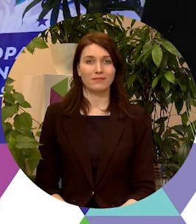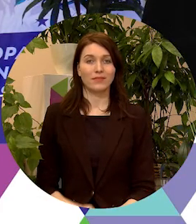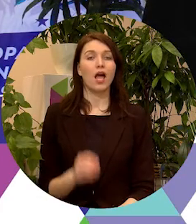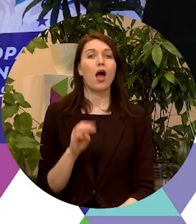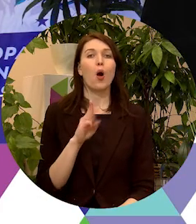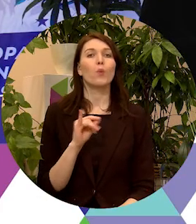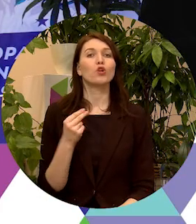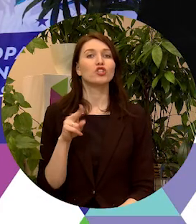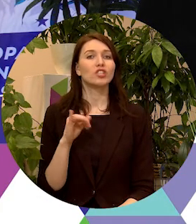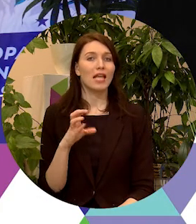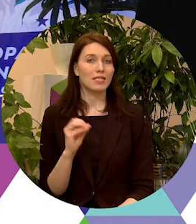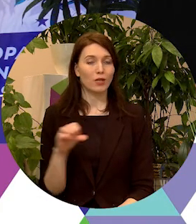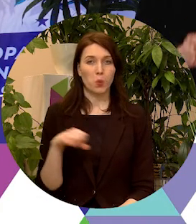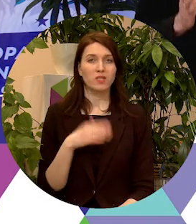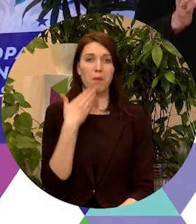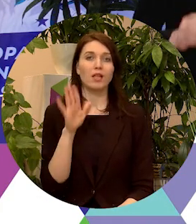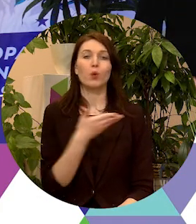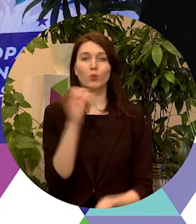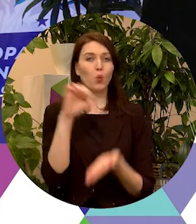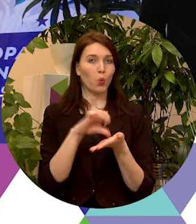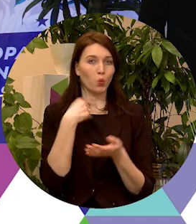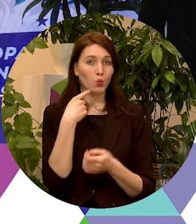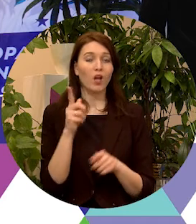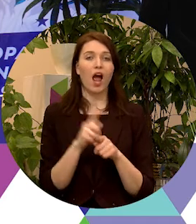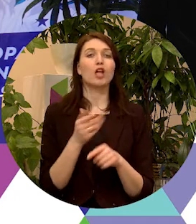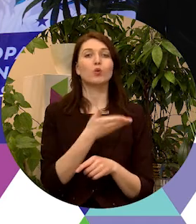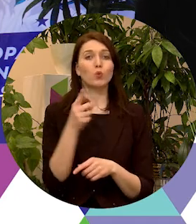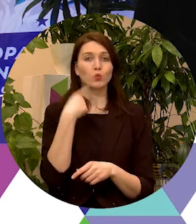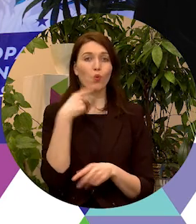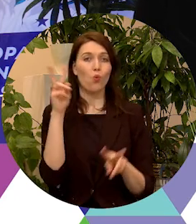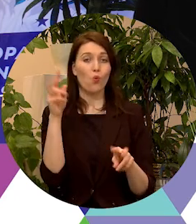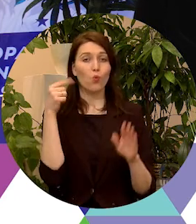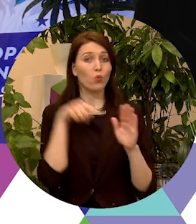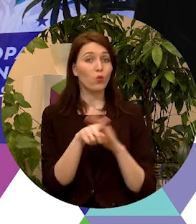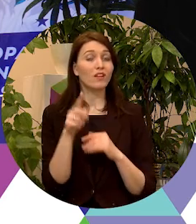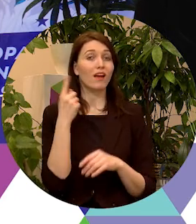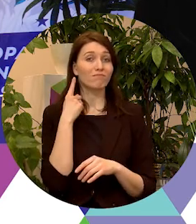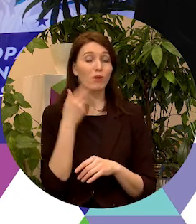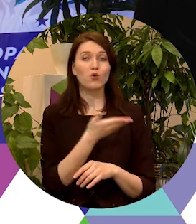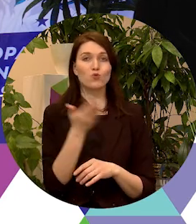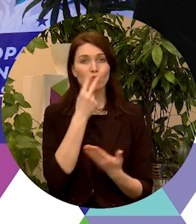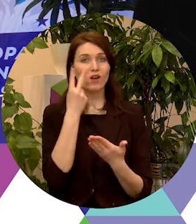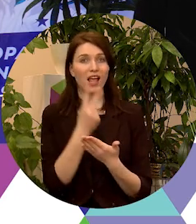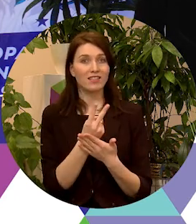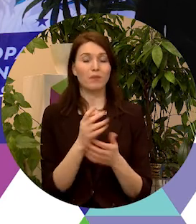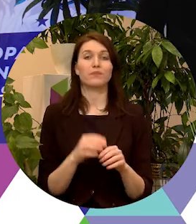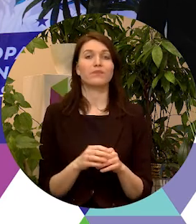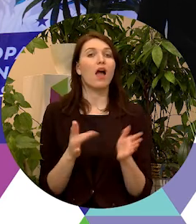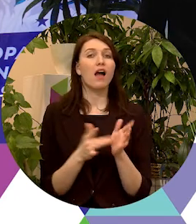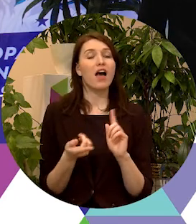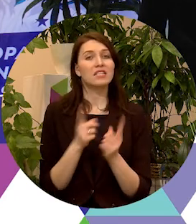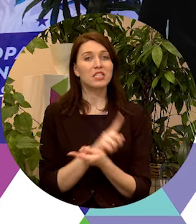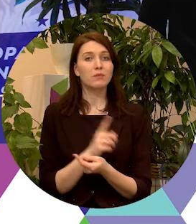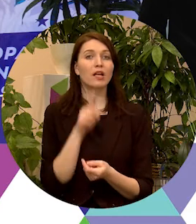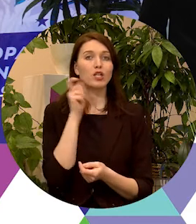Bužnietis kundz, paldies par jūsu uzrunu un arī jūsu runā izskanēji arī jūsu vīziju. Tad kādas izmaiņas jauniešiem